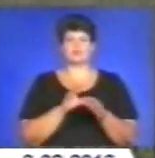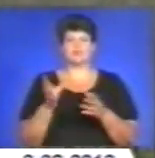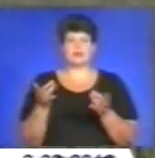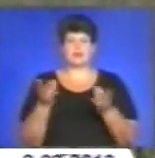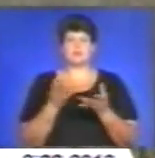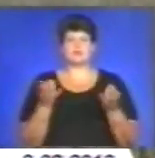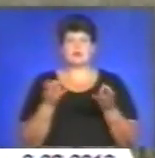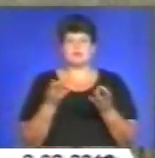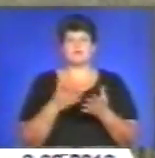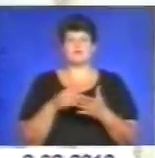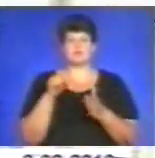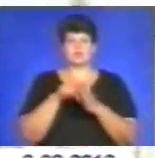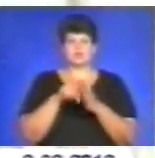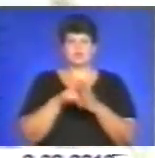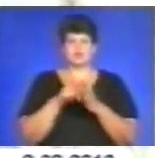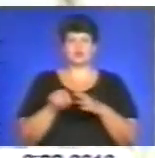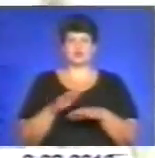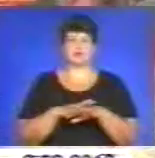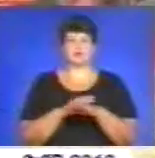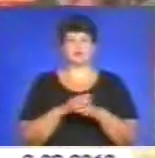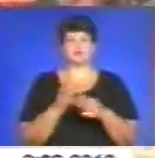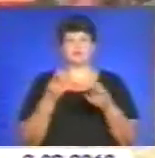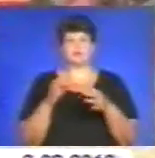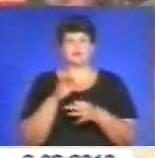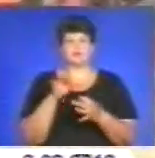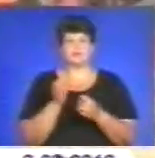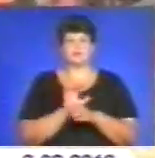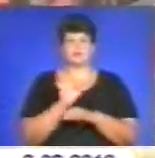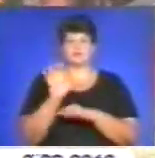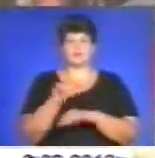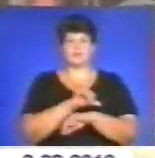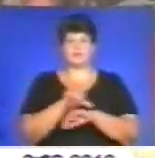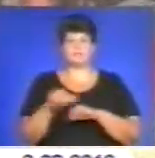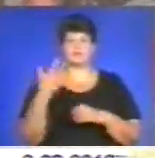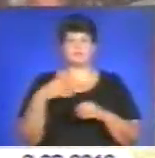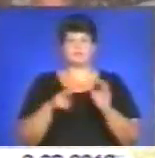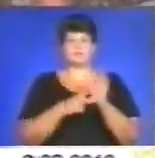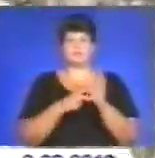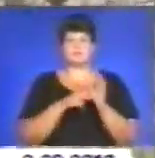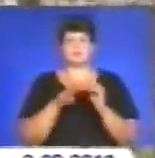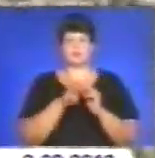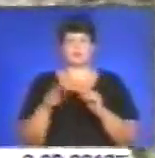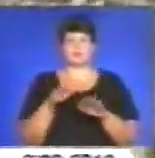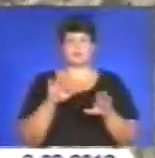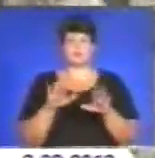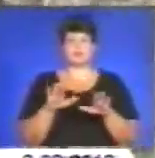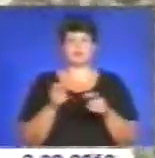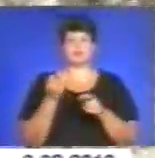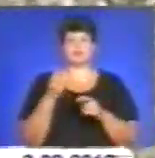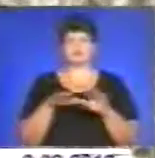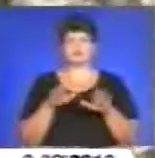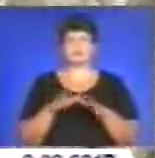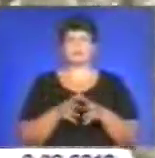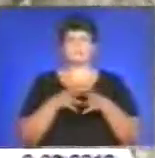Більше того, половину доправлять на експорт. Усього очікується понад 57 мільйонів тонн, що на 11 мільйонів більше, ніж торік. Та